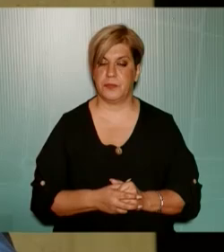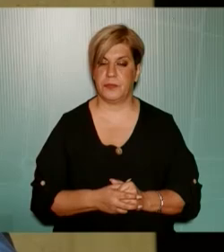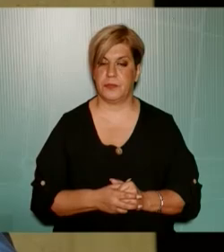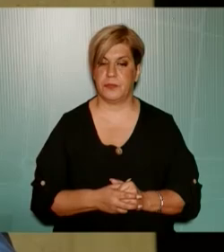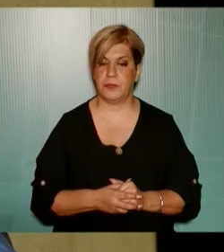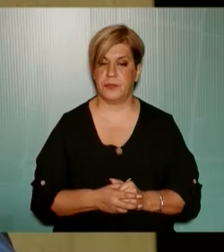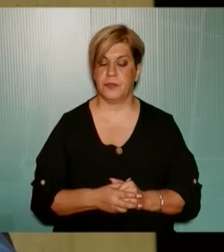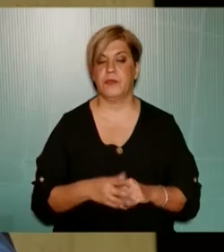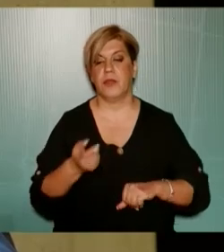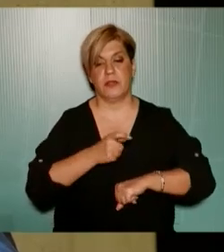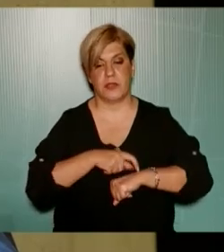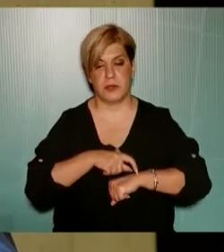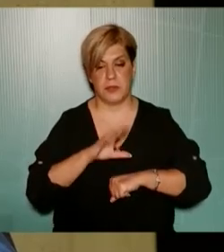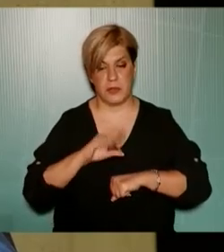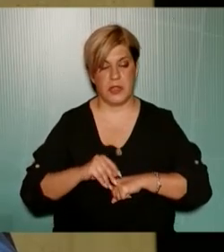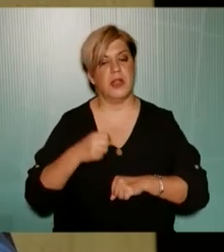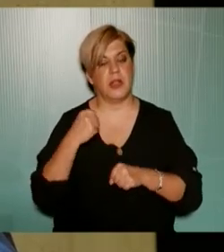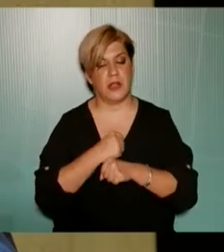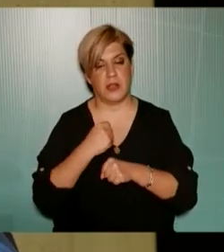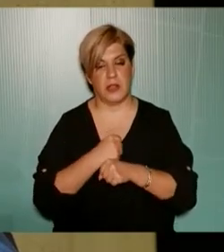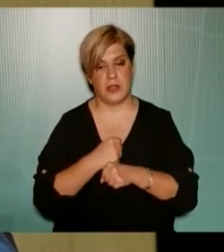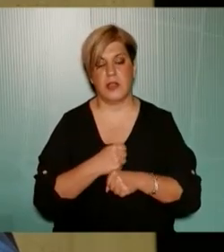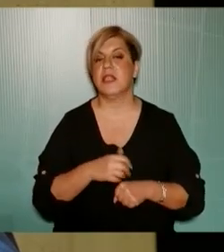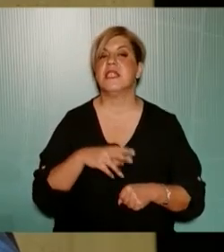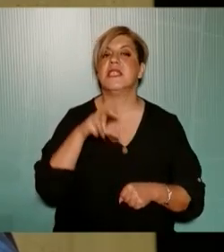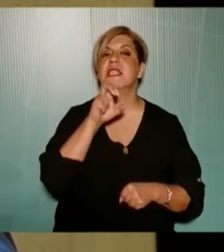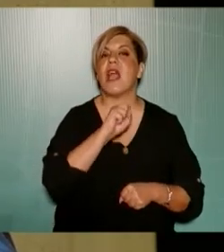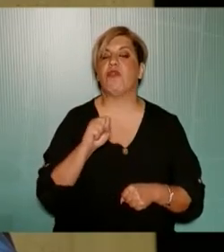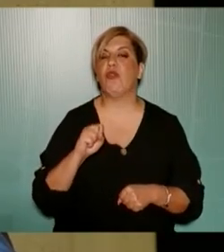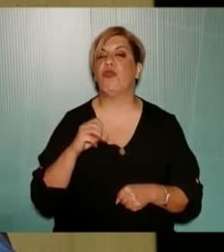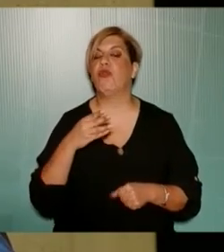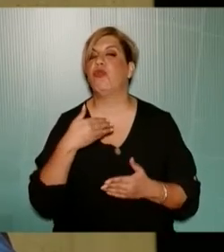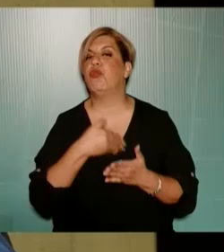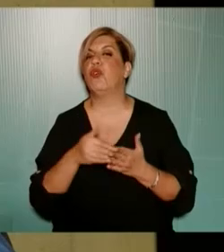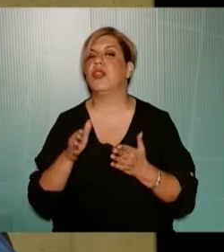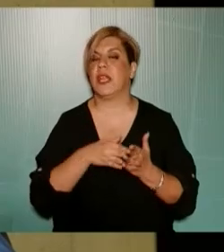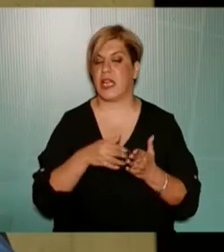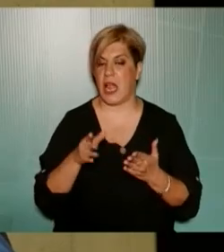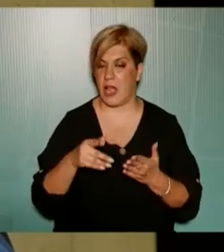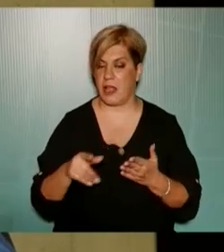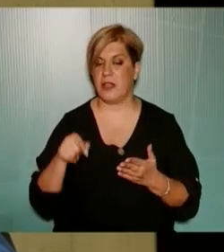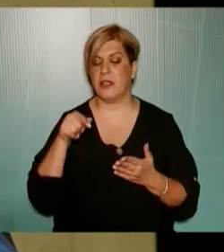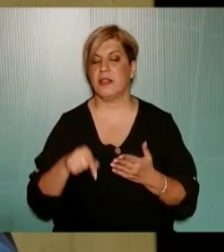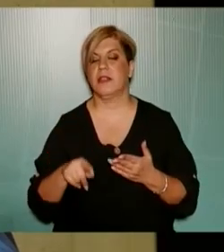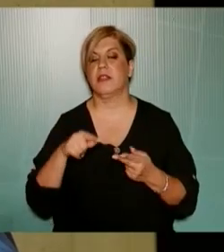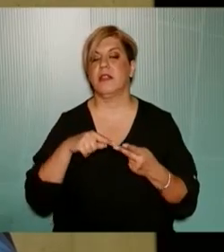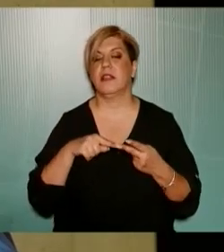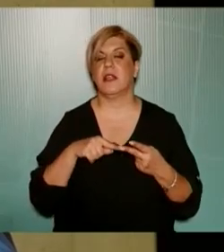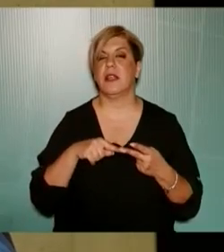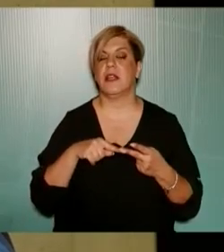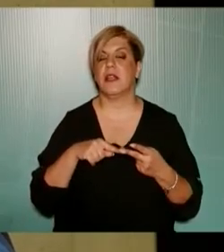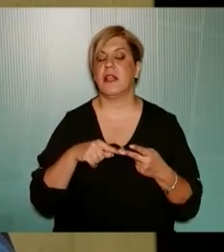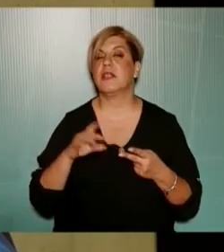Αυτή τη στιγμή γίνονται έργα σαφού βωτηρά ένα μεγάλο πρόβλημα που ήταν εστία μόλισης και